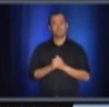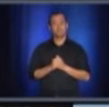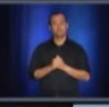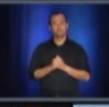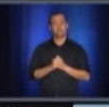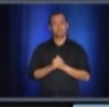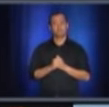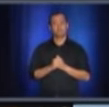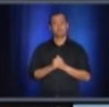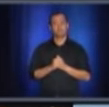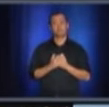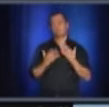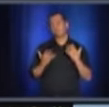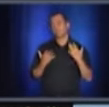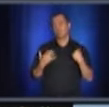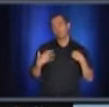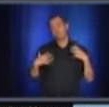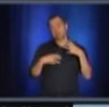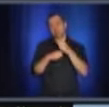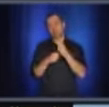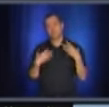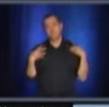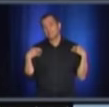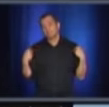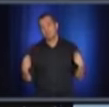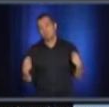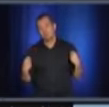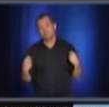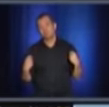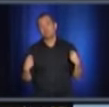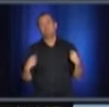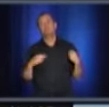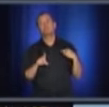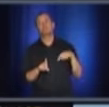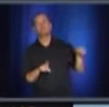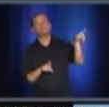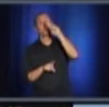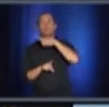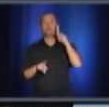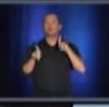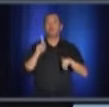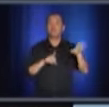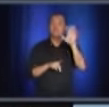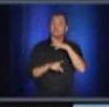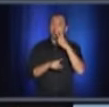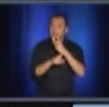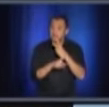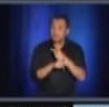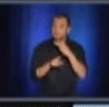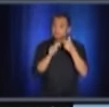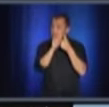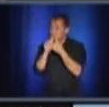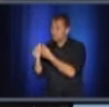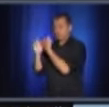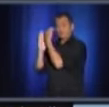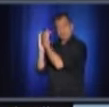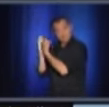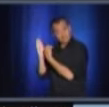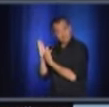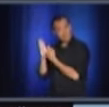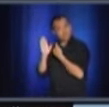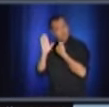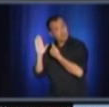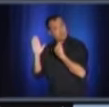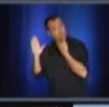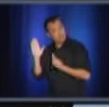a une très grande partie de la population qui fait attention puis qui suit les directives. Et malgré ça, il y a des